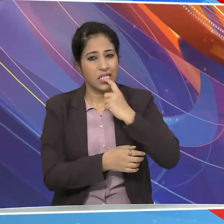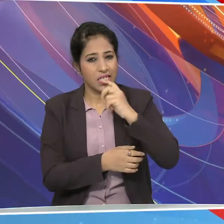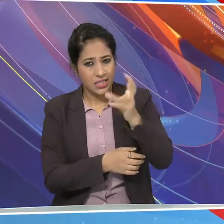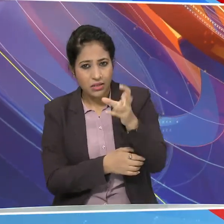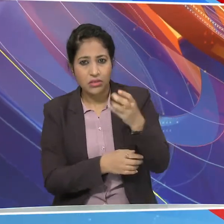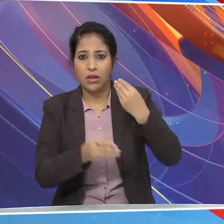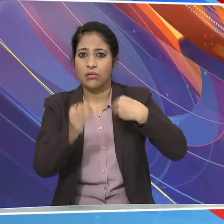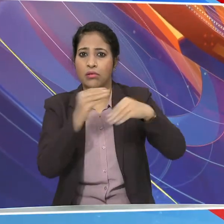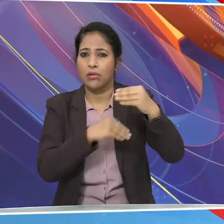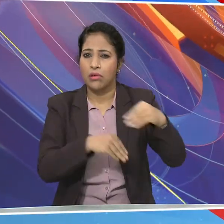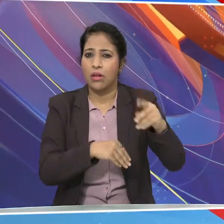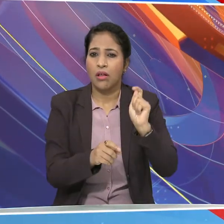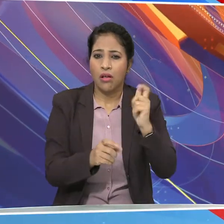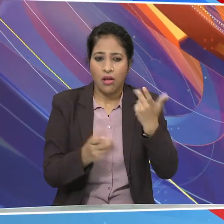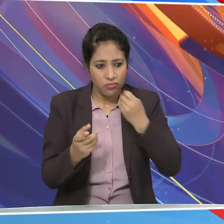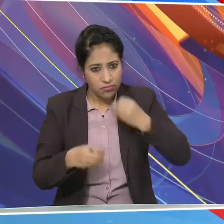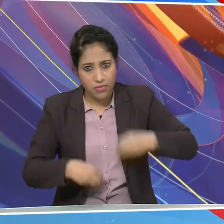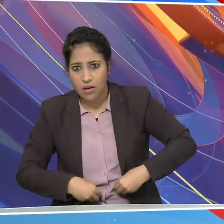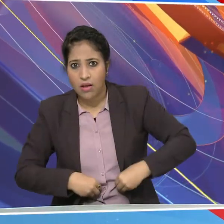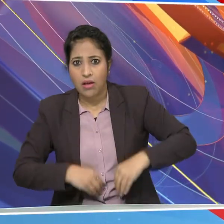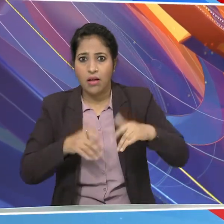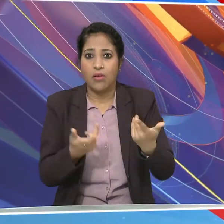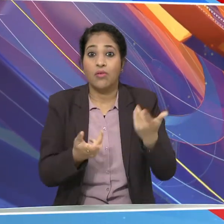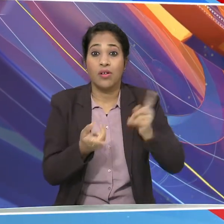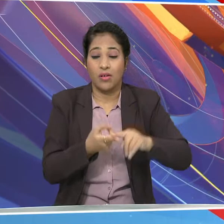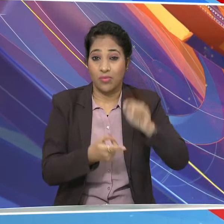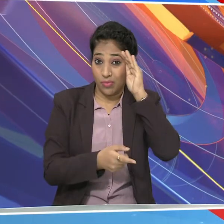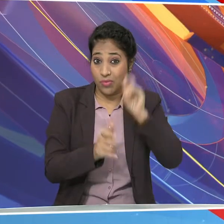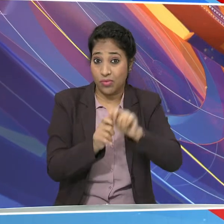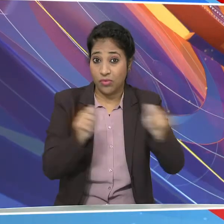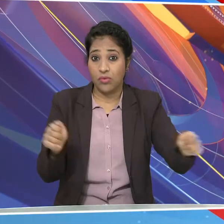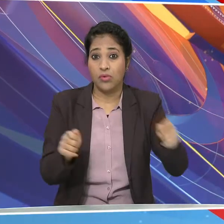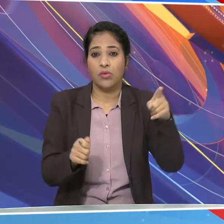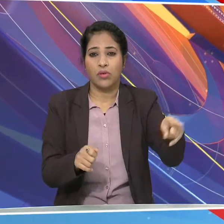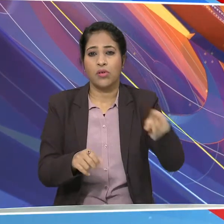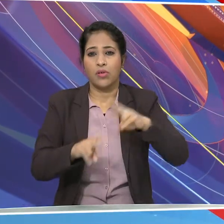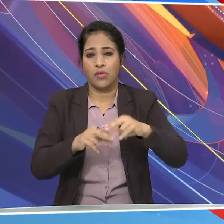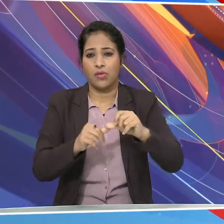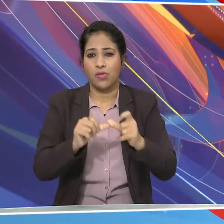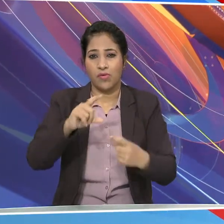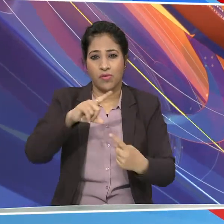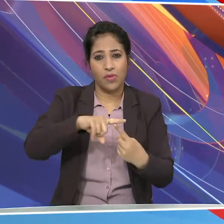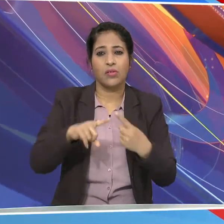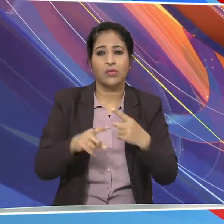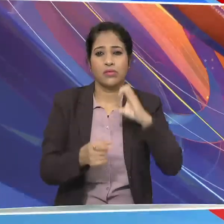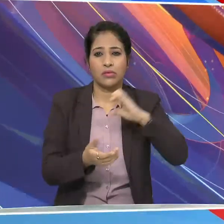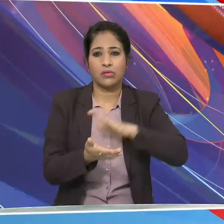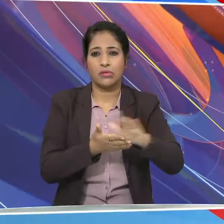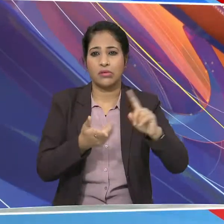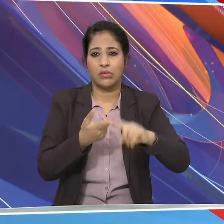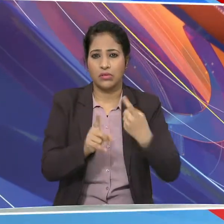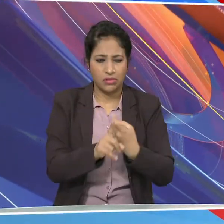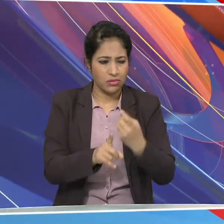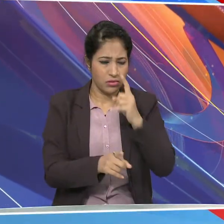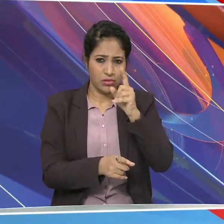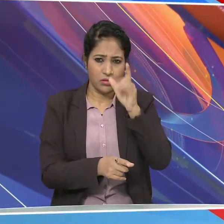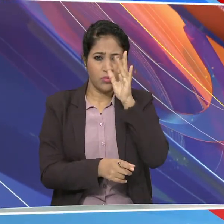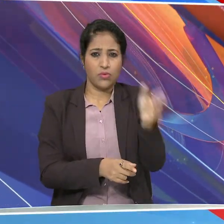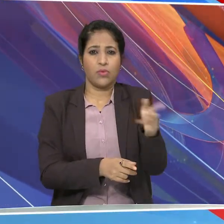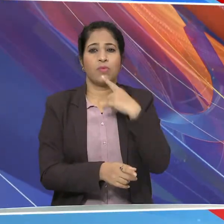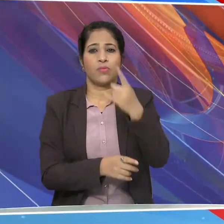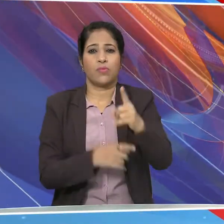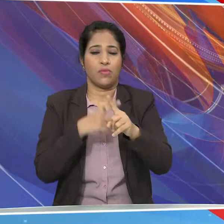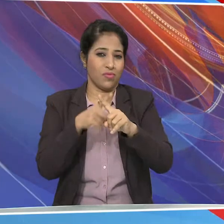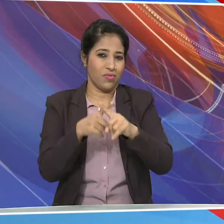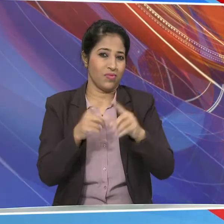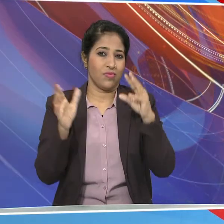सरकार की नोडल एजनसी पत्र सुचना कारयाले की प्याई बी फाक्ट चेक ने ट्वीट करते वे इस रिपोर्ट को ब्रामग बताया है ह